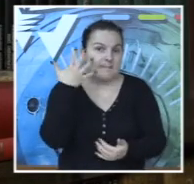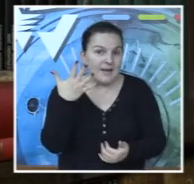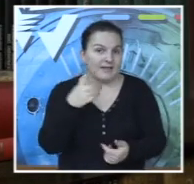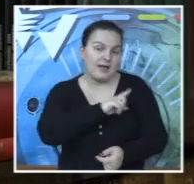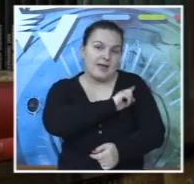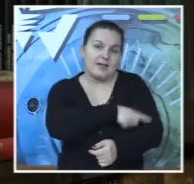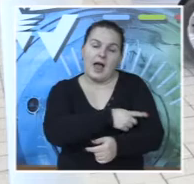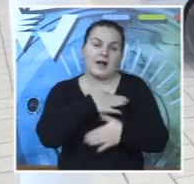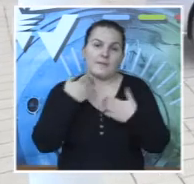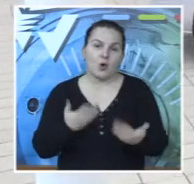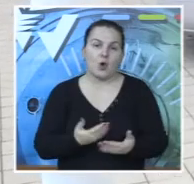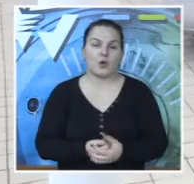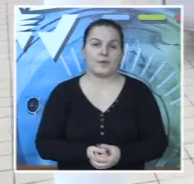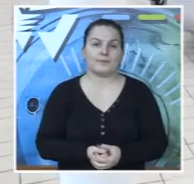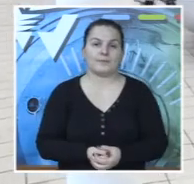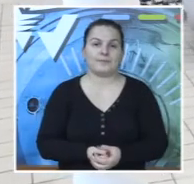zato što je prosto ovaj njegova.